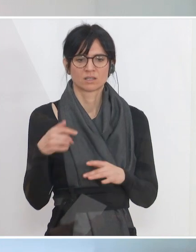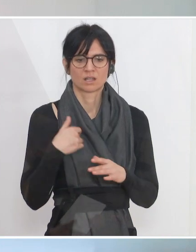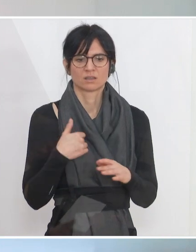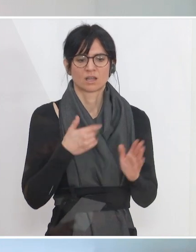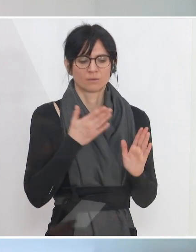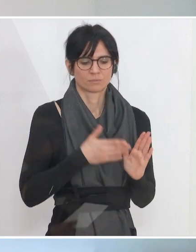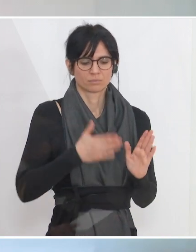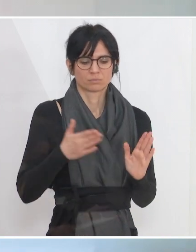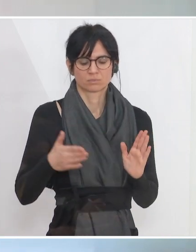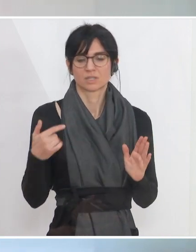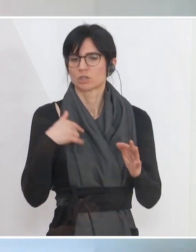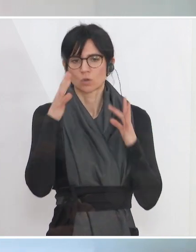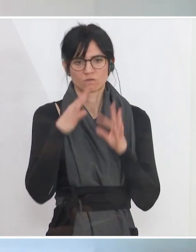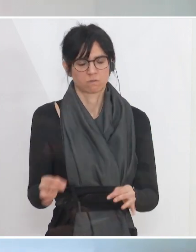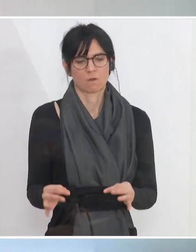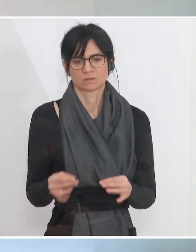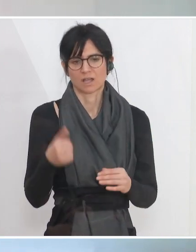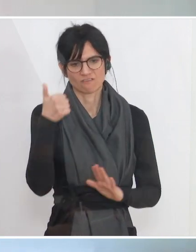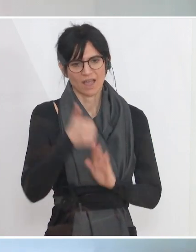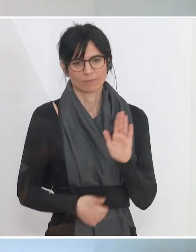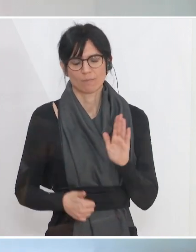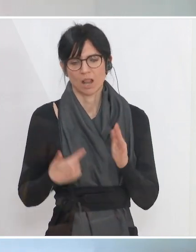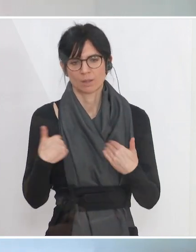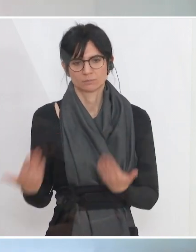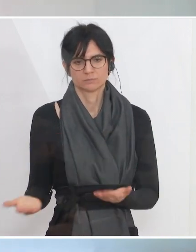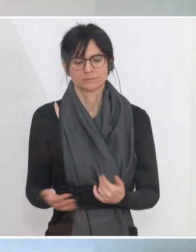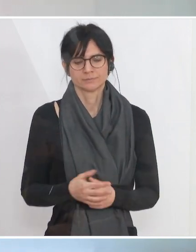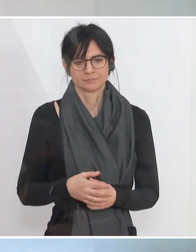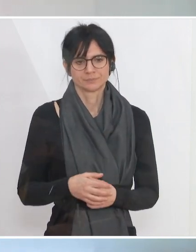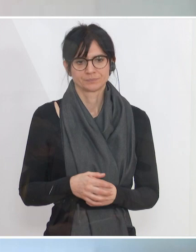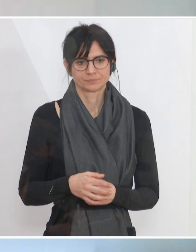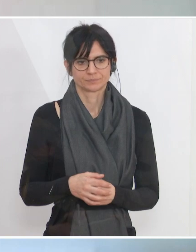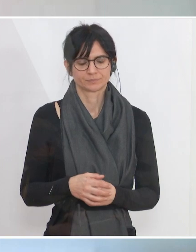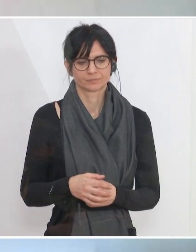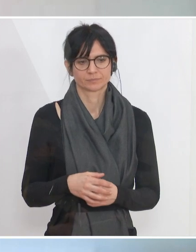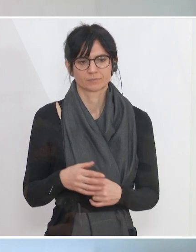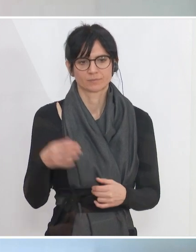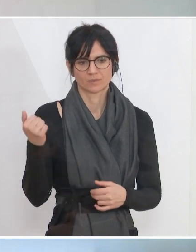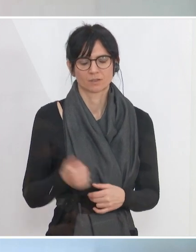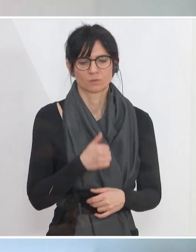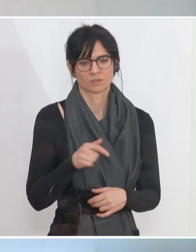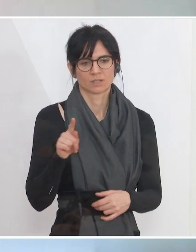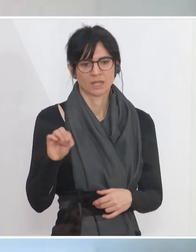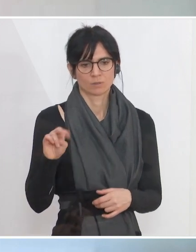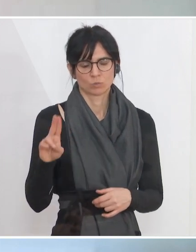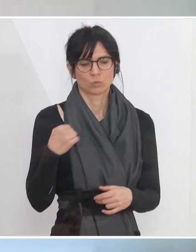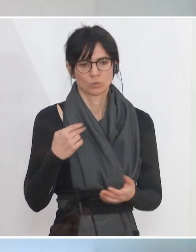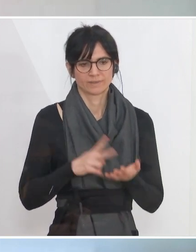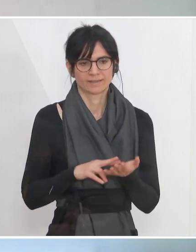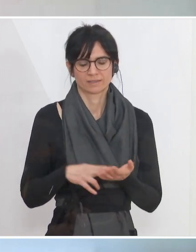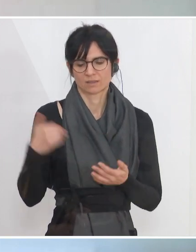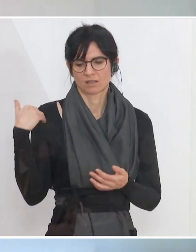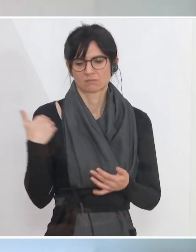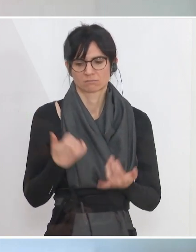gestellt, sondern sofort in einem Schwung sozusagen. KMU Digital hat in den